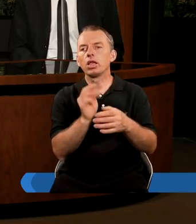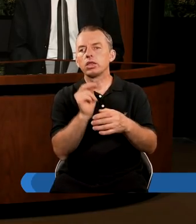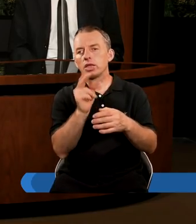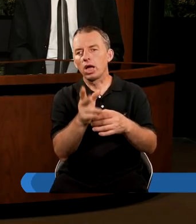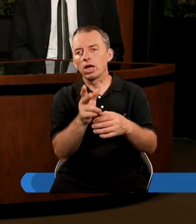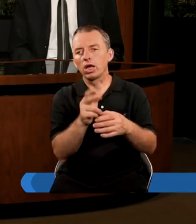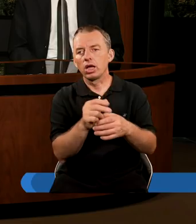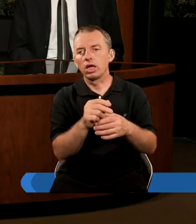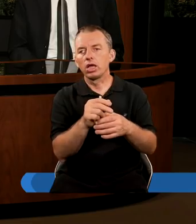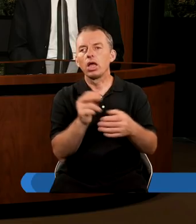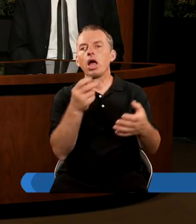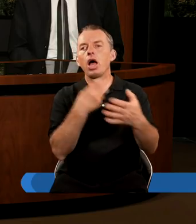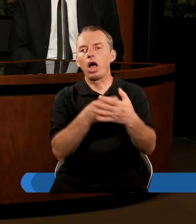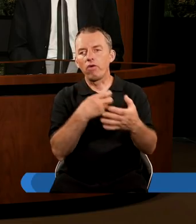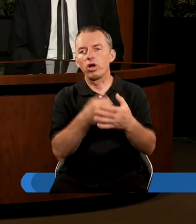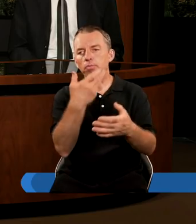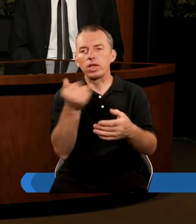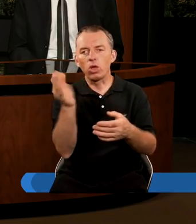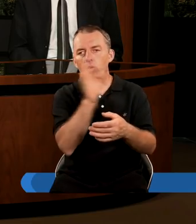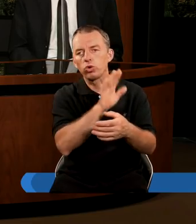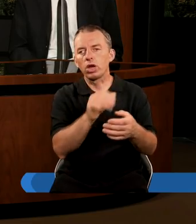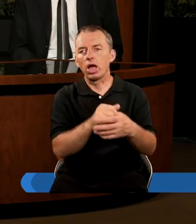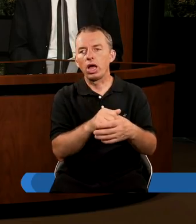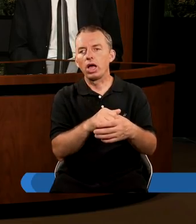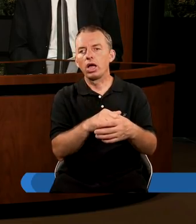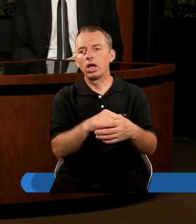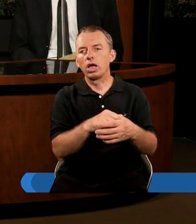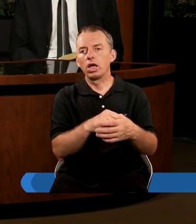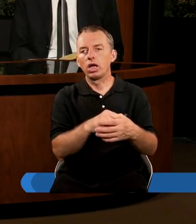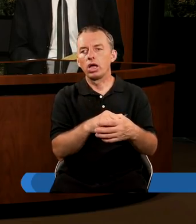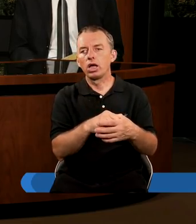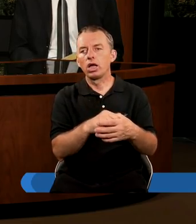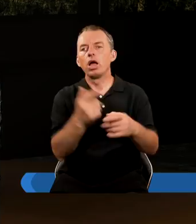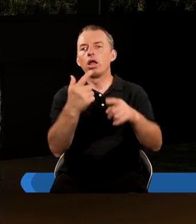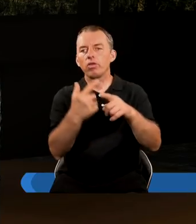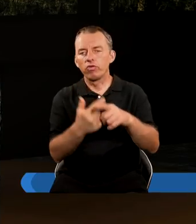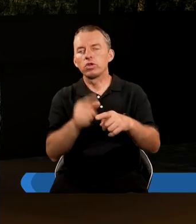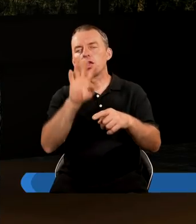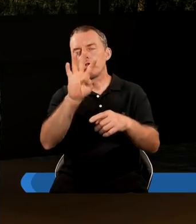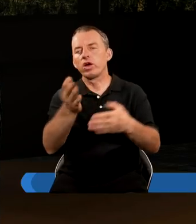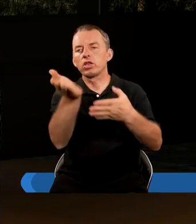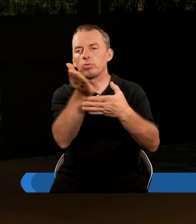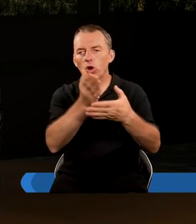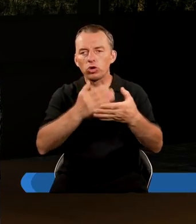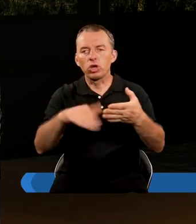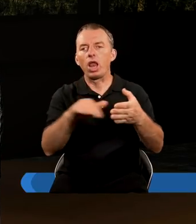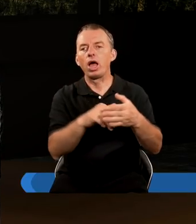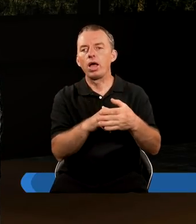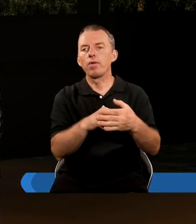Tak, w Ewangelii Mateusza, w XXIV rozdziale.